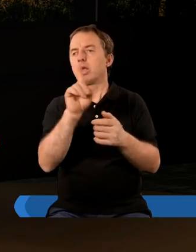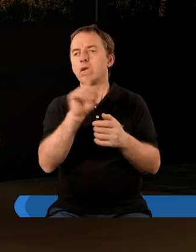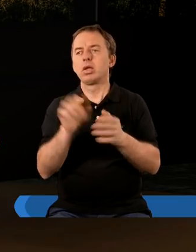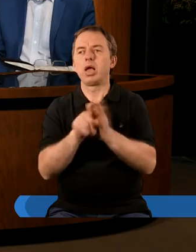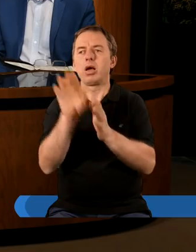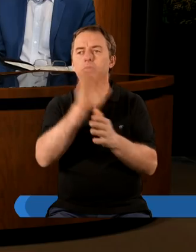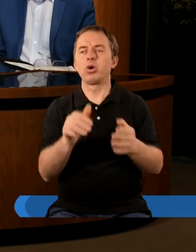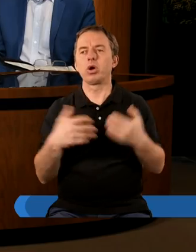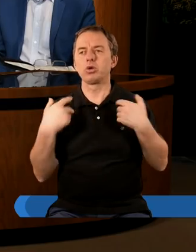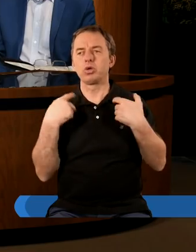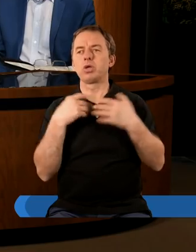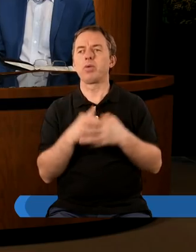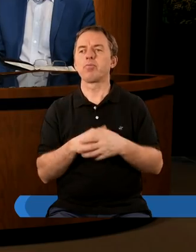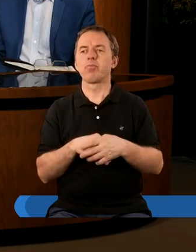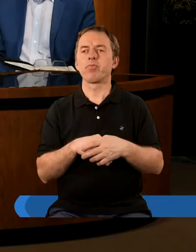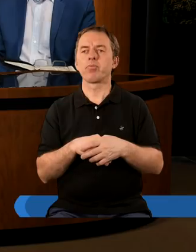i życie.